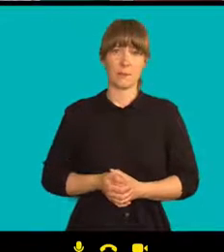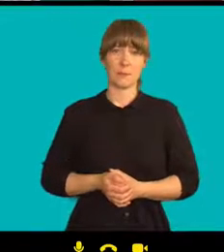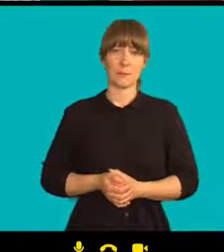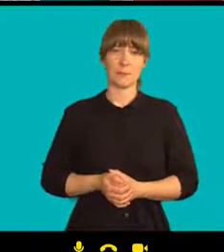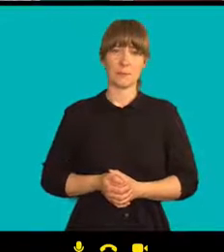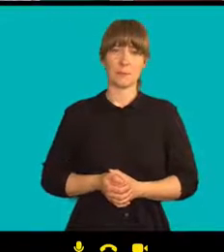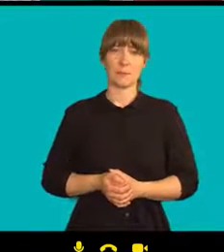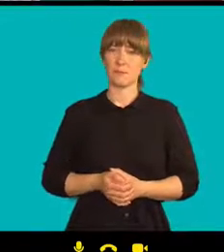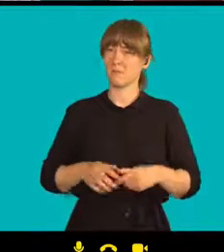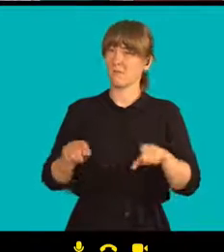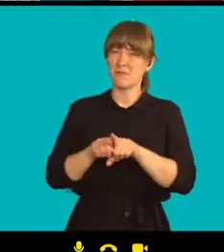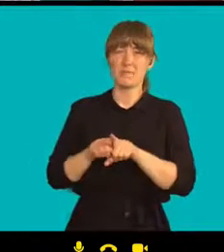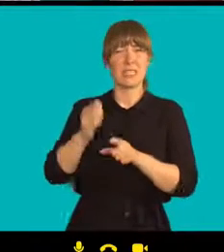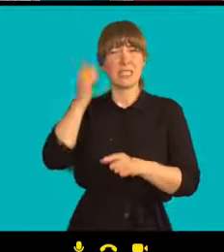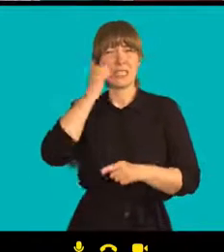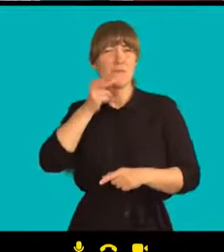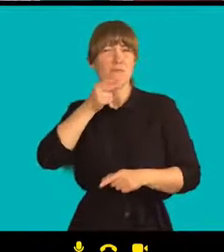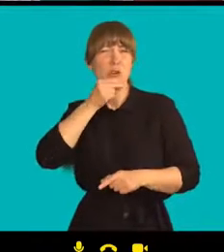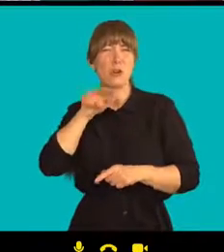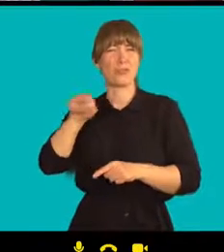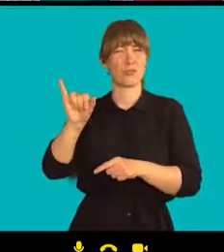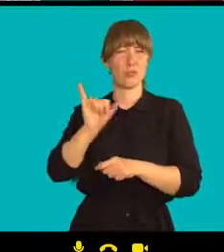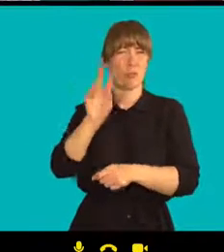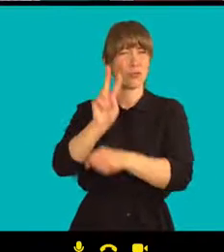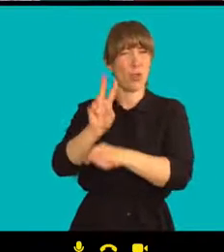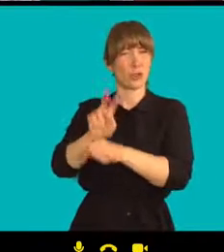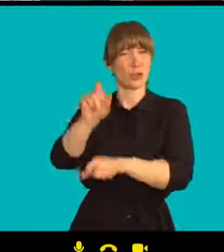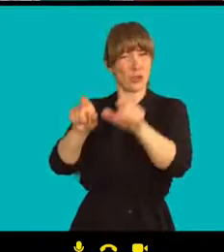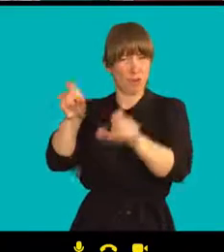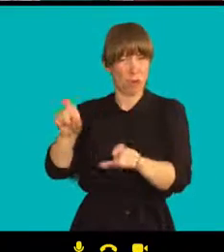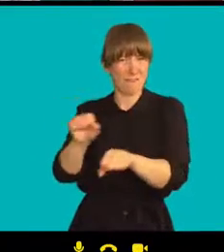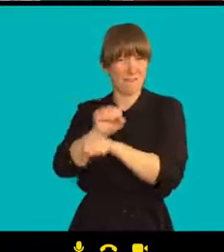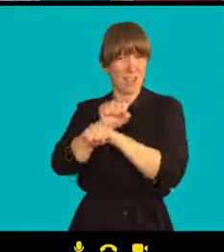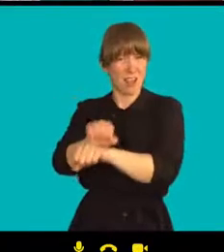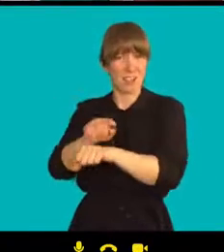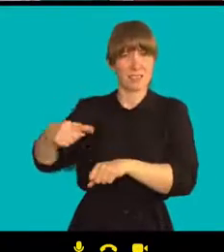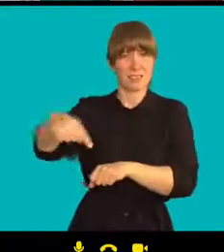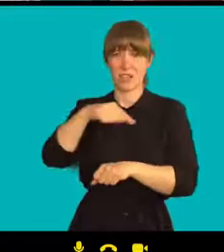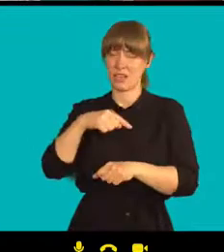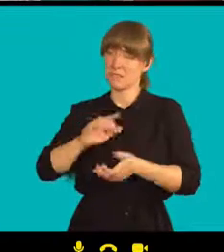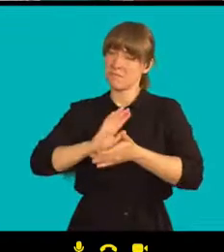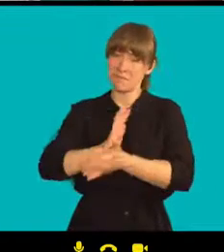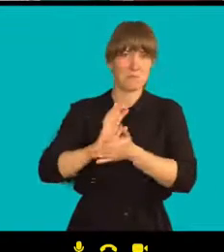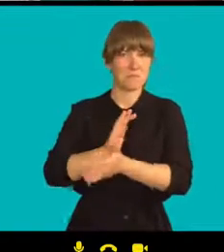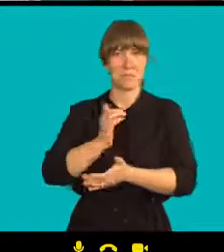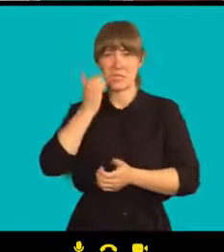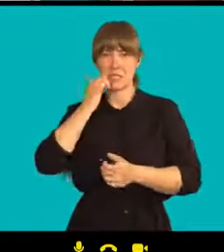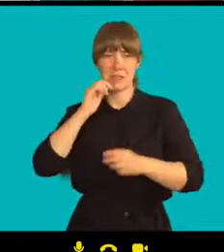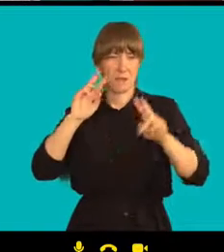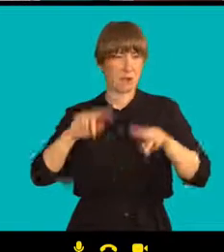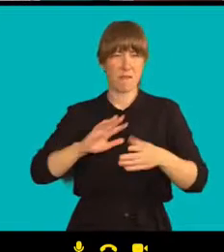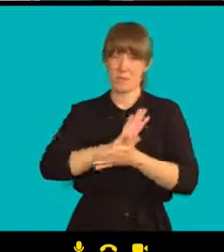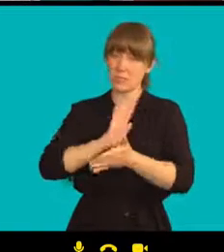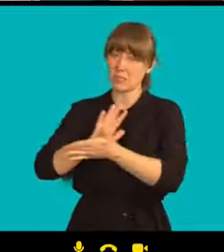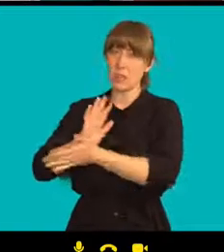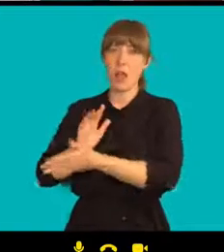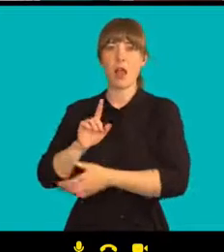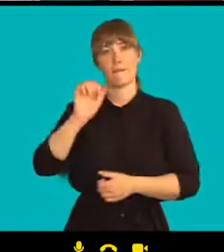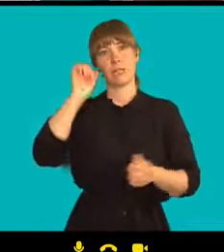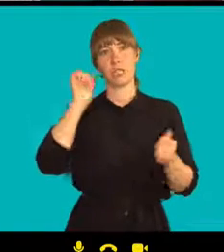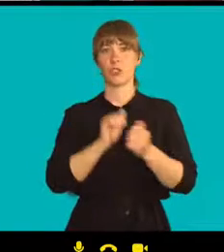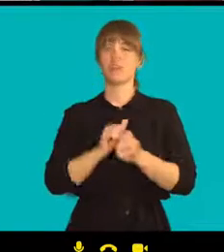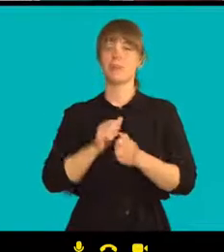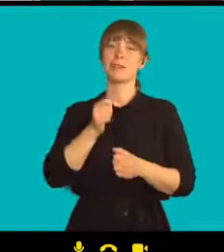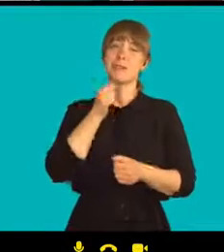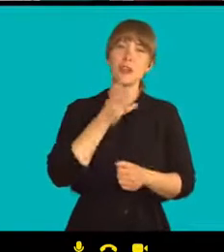bachařů ve vězeních, ohledně lidských práv. Ale každý den a každý člověk jsem si